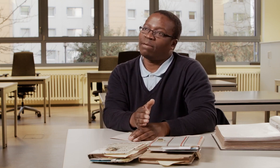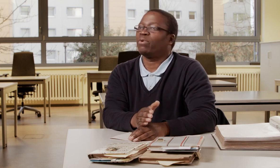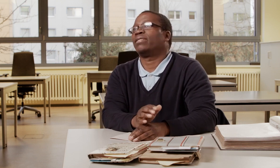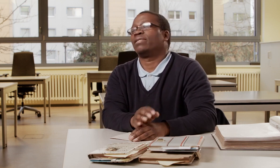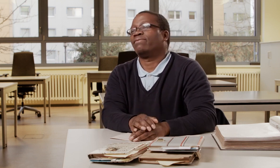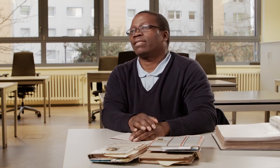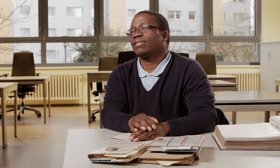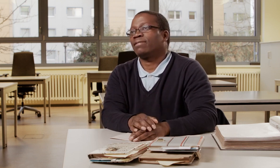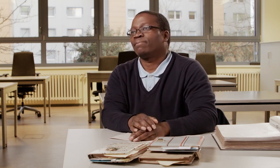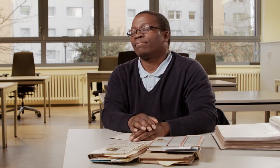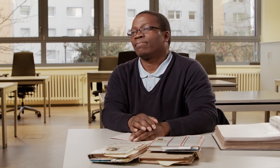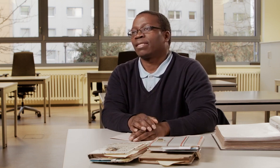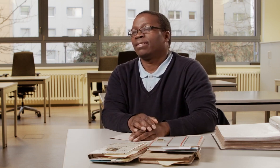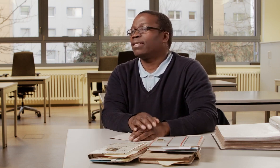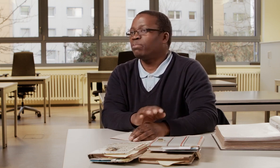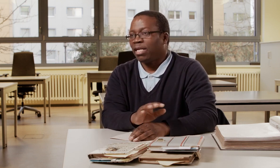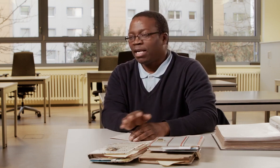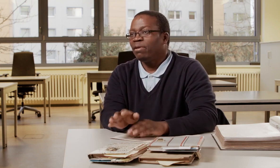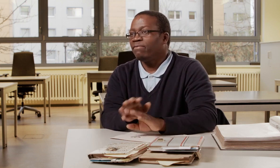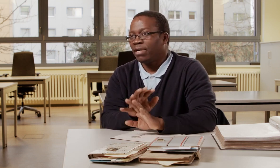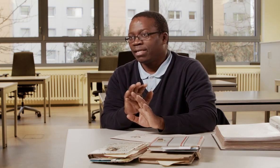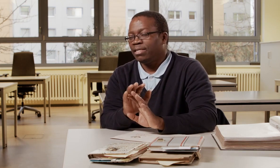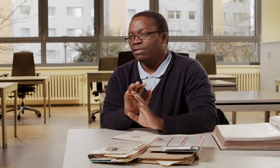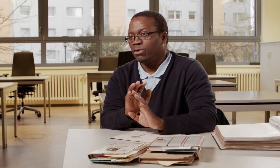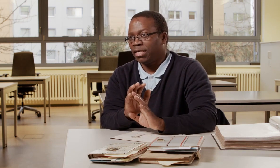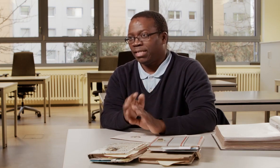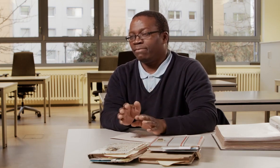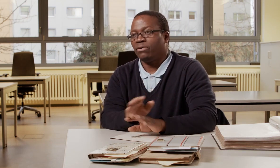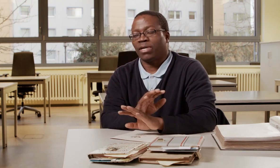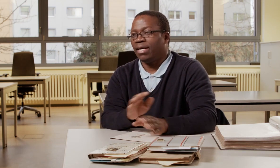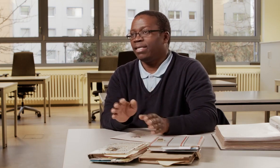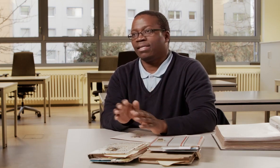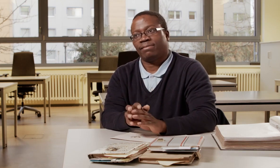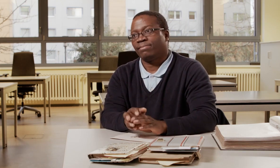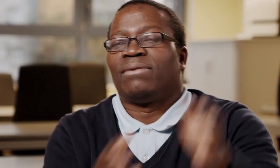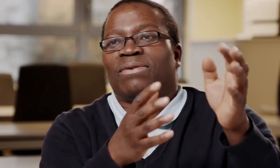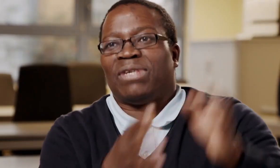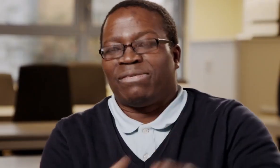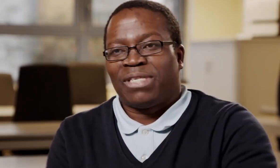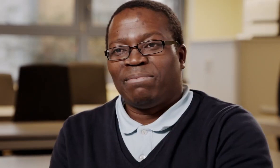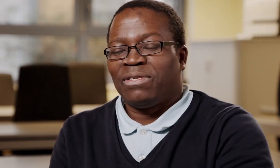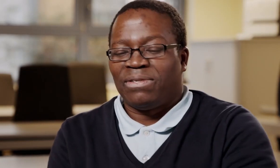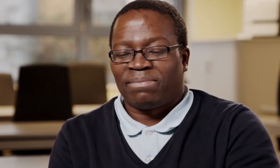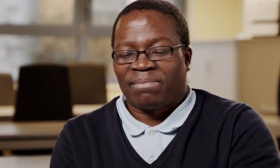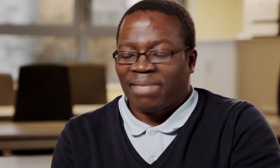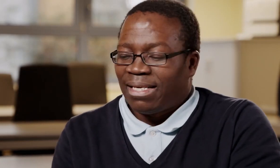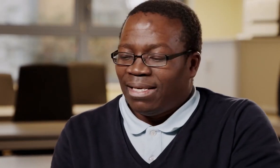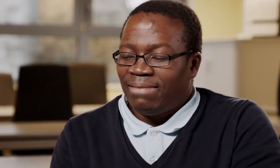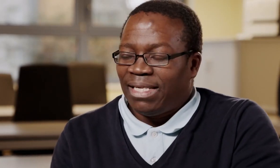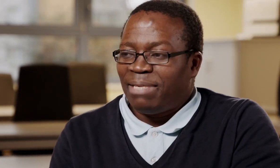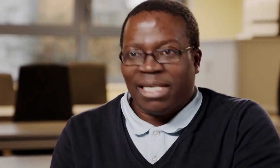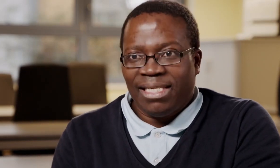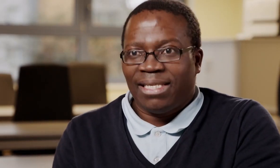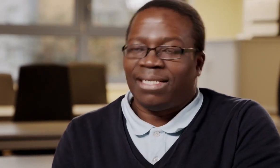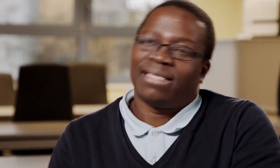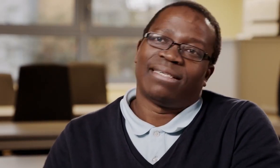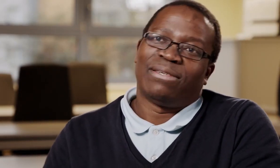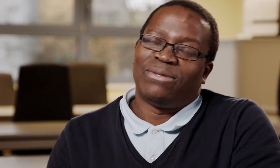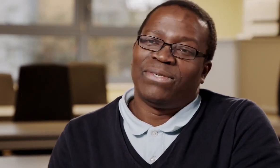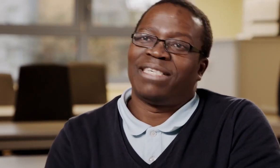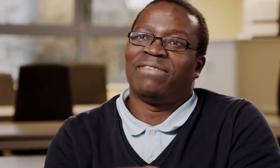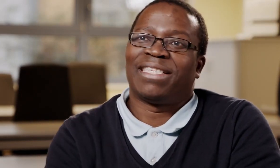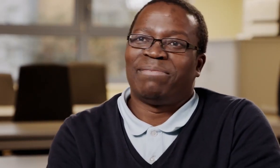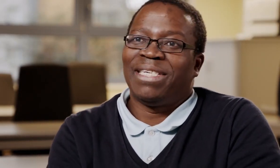Abreise gewartet. Das Bleiben war nicht vorgesehen für keinen. Es wurde immer, wie hat es berichtet,